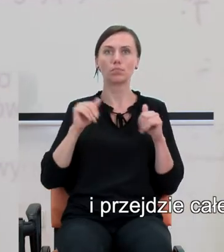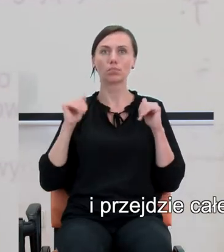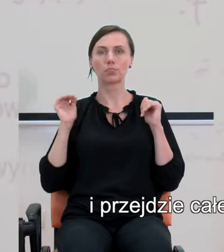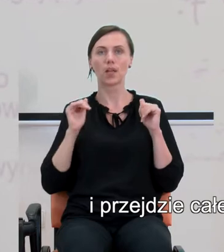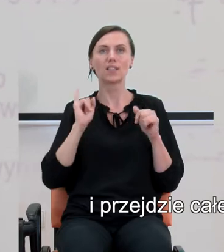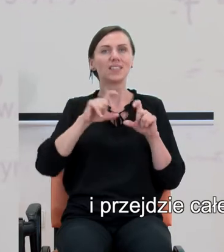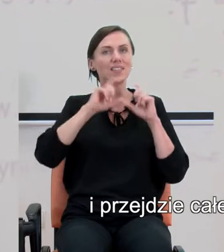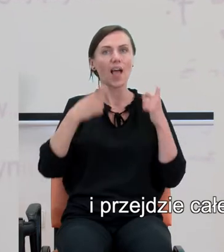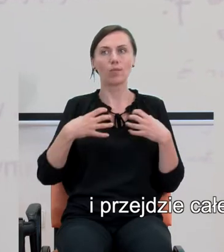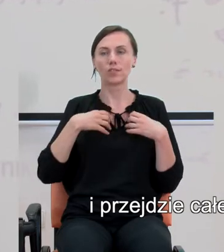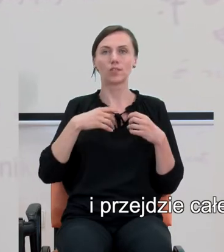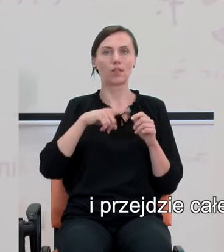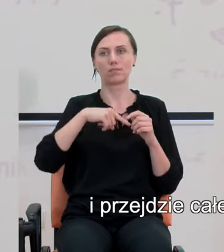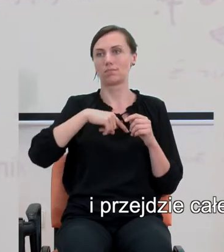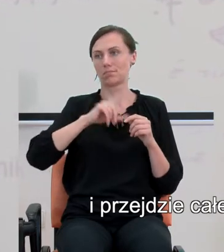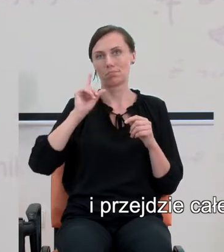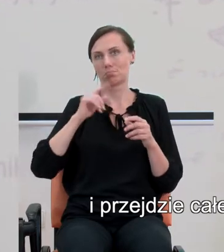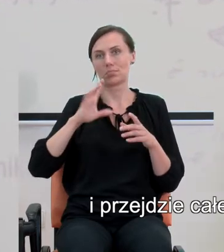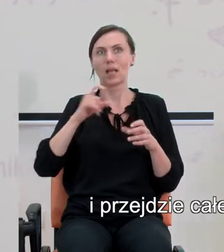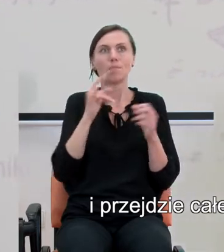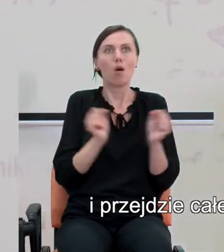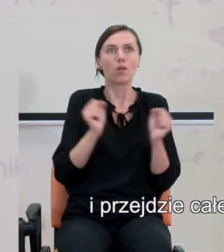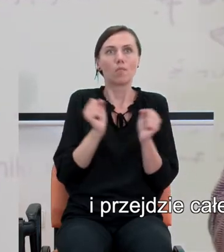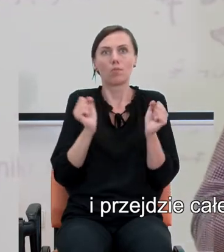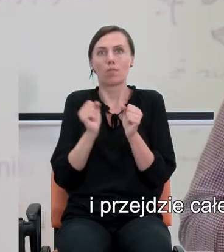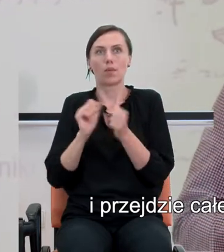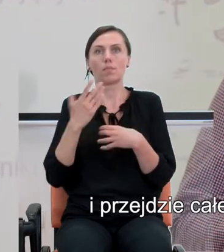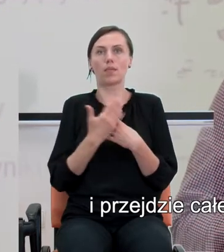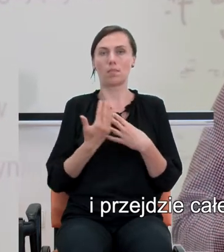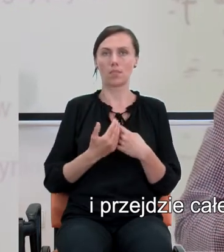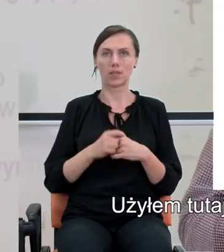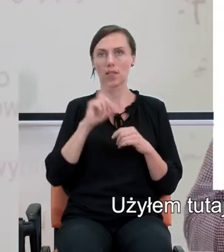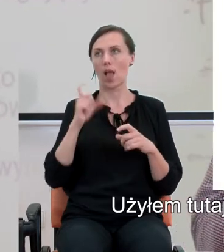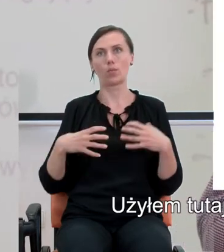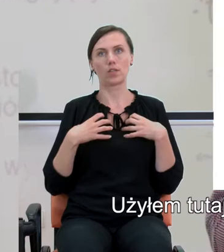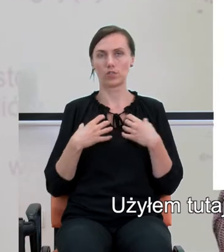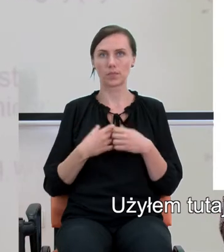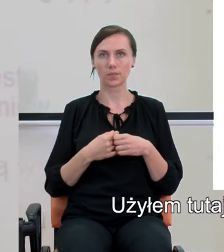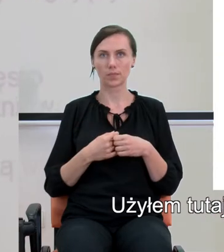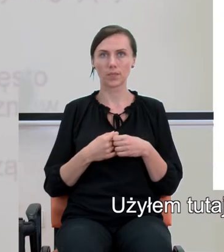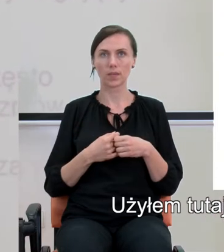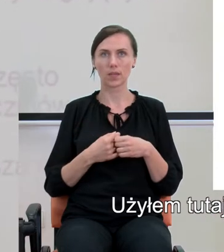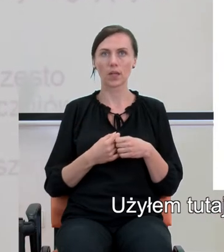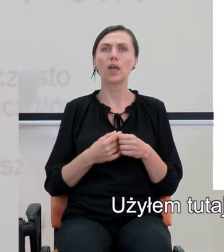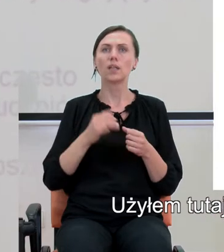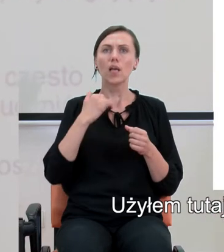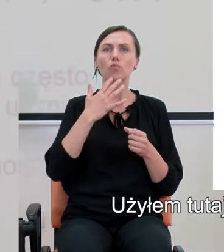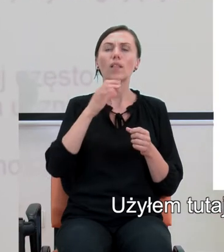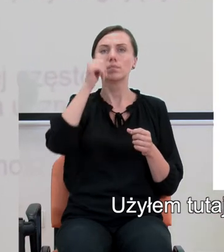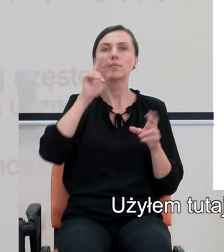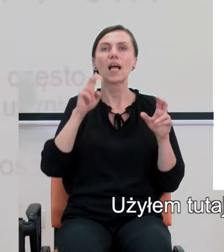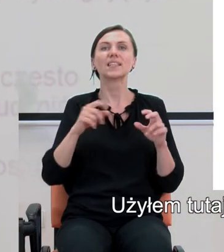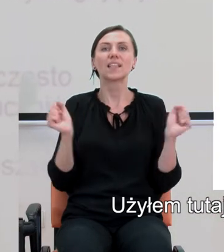przejdzie całe życie w zasadzie w strachu przed matematyką. Użyłem tutaj kilku określeń